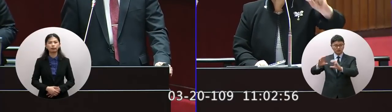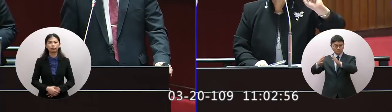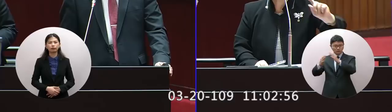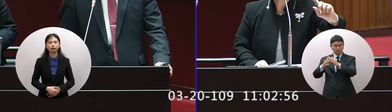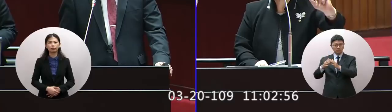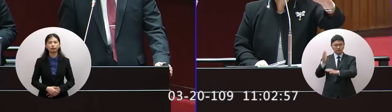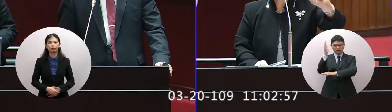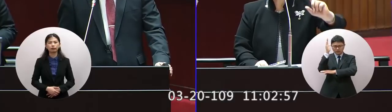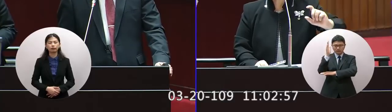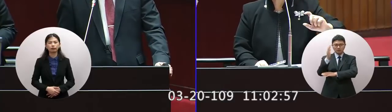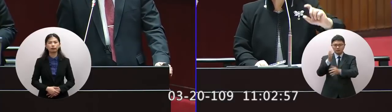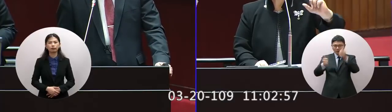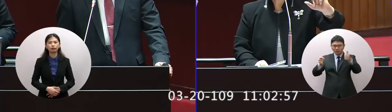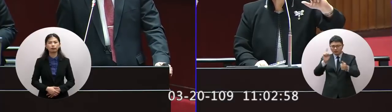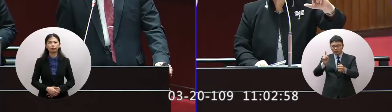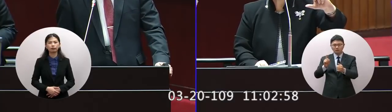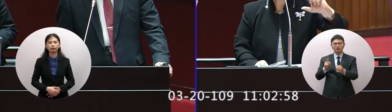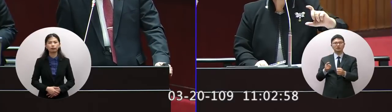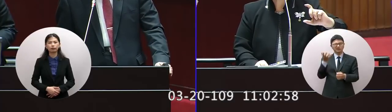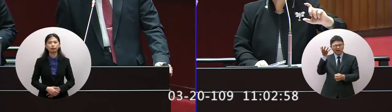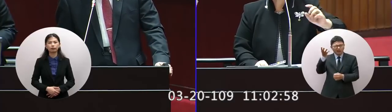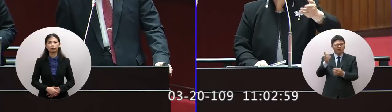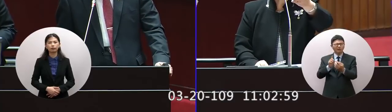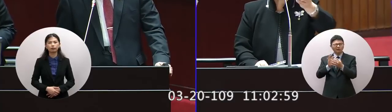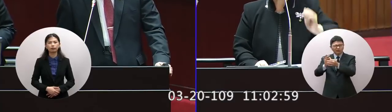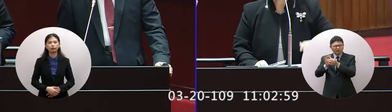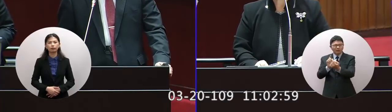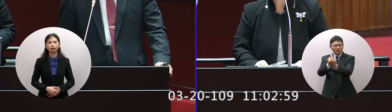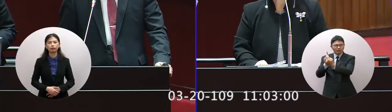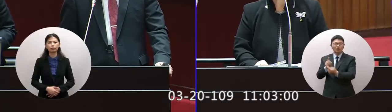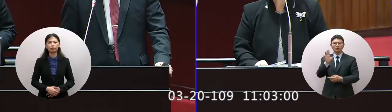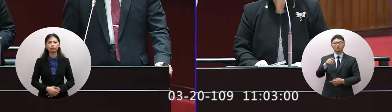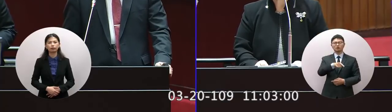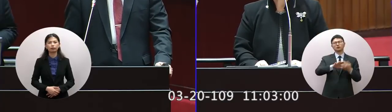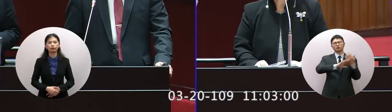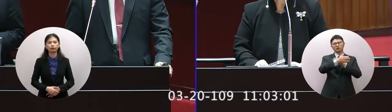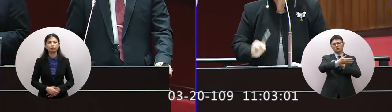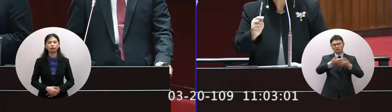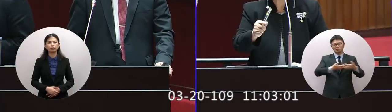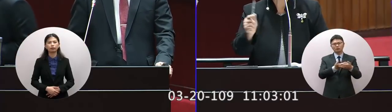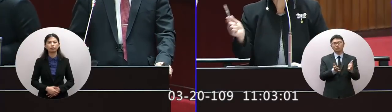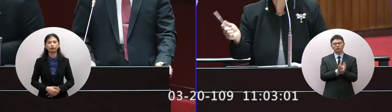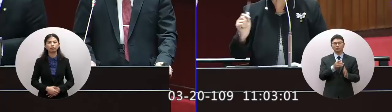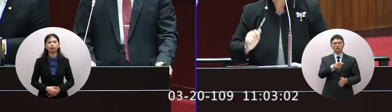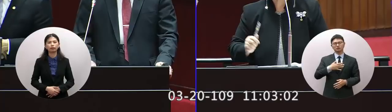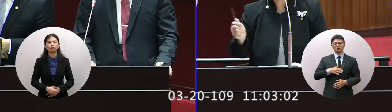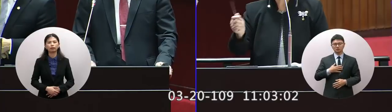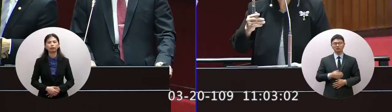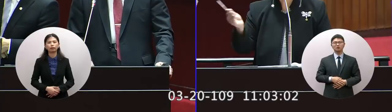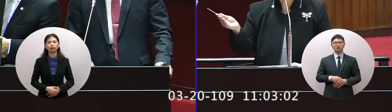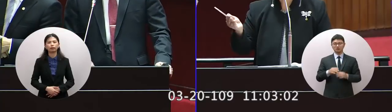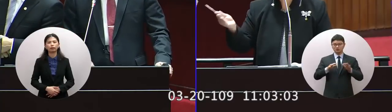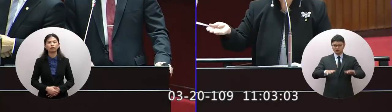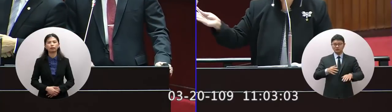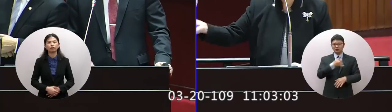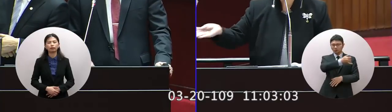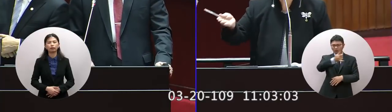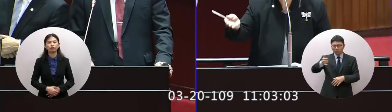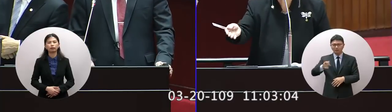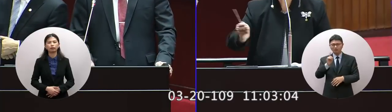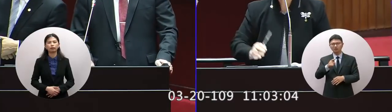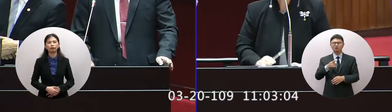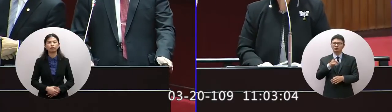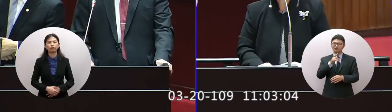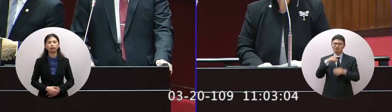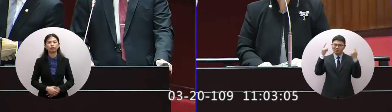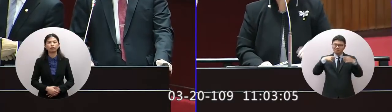的政要台北府都有在聯繫我相信外交部都很清楚你如果怕到處都是外交部外交部都會拜託不然